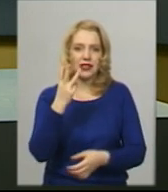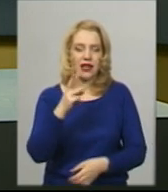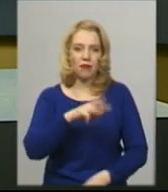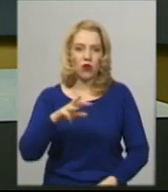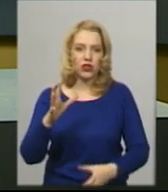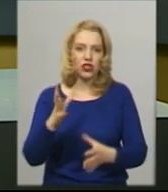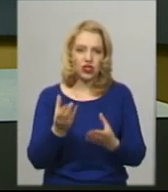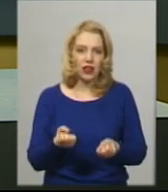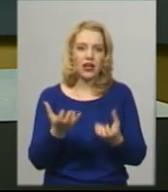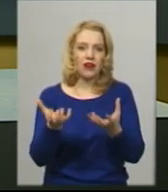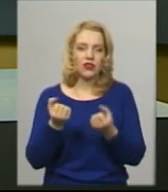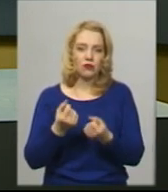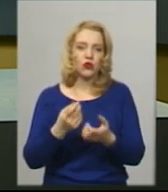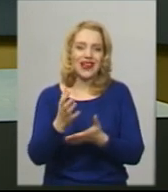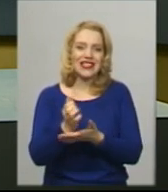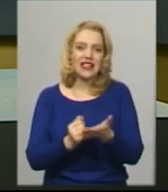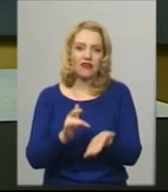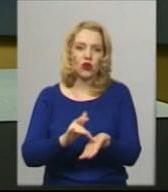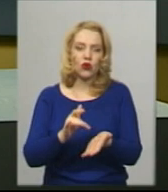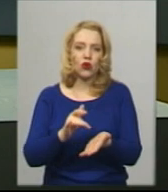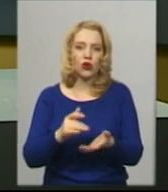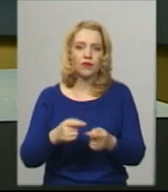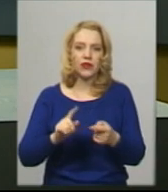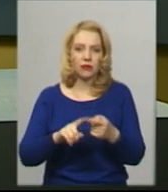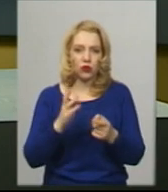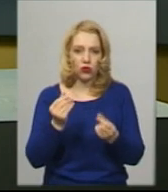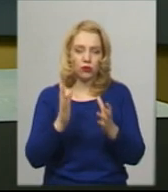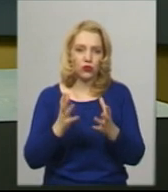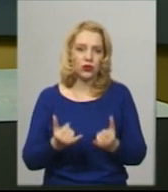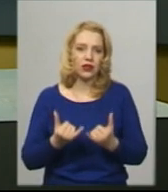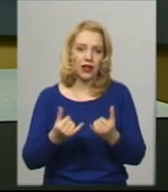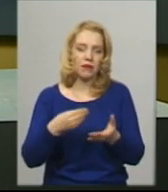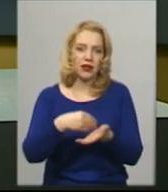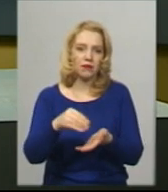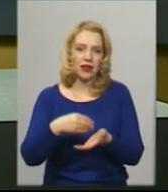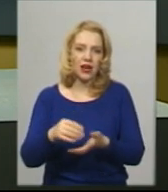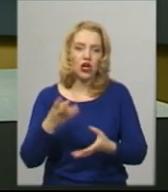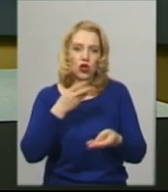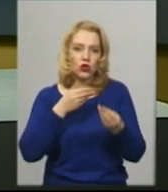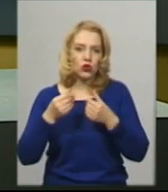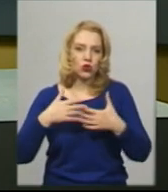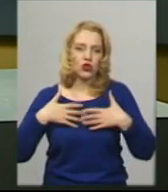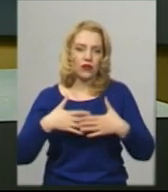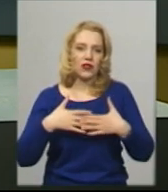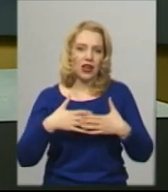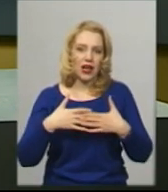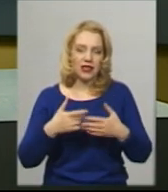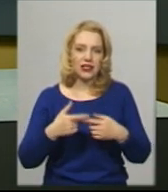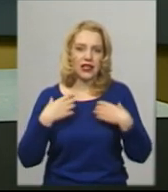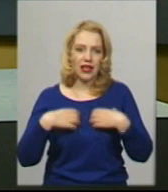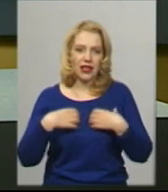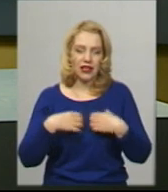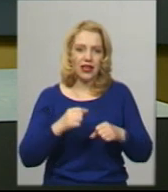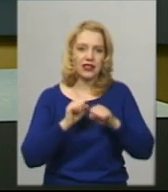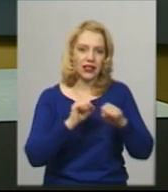візьмуть із резервного фонду. Гроші витратять на придбання апаратів штучної вентиляції легень, захисних костюмів, масок, халатів та